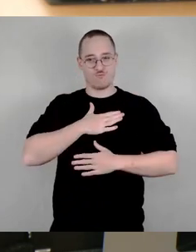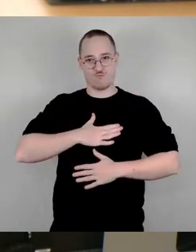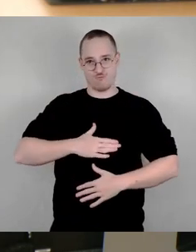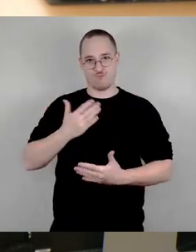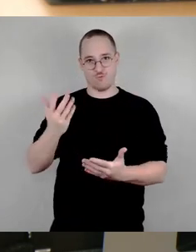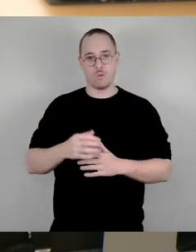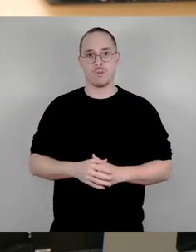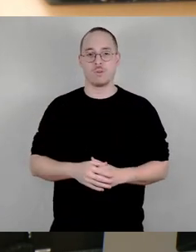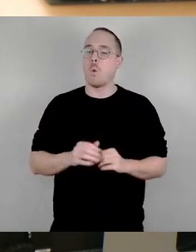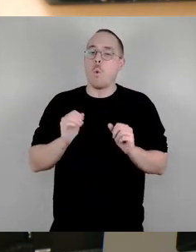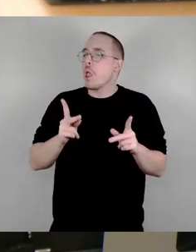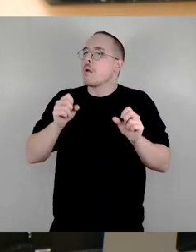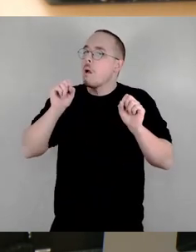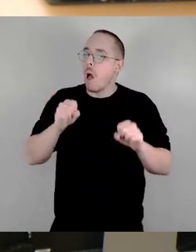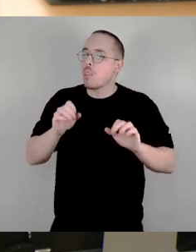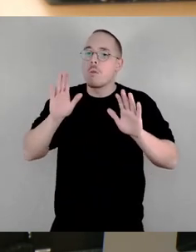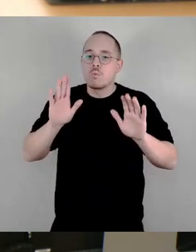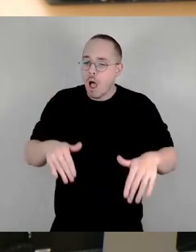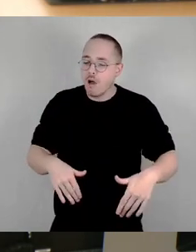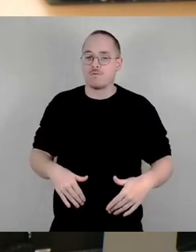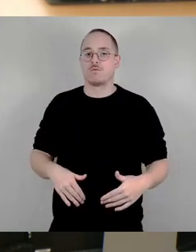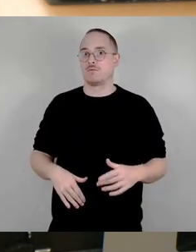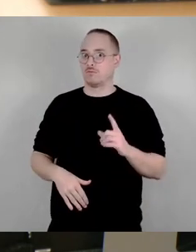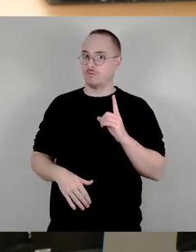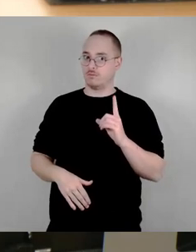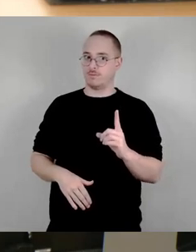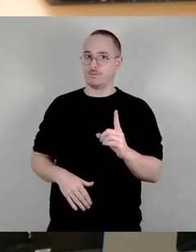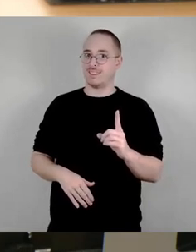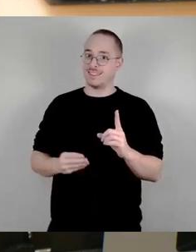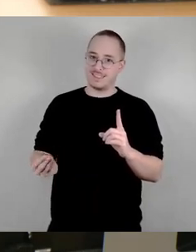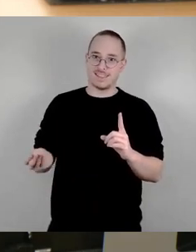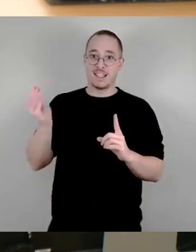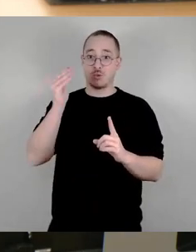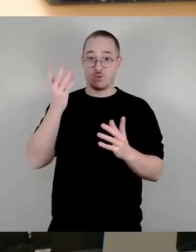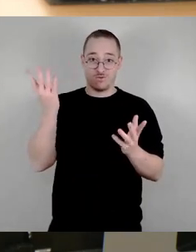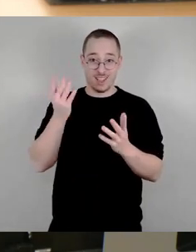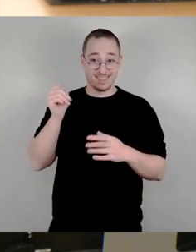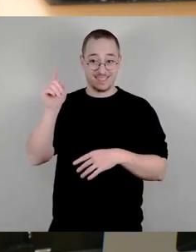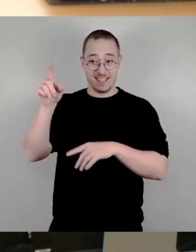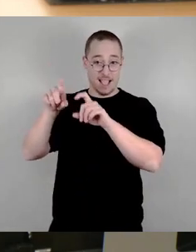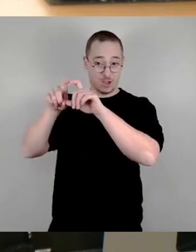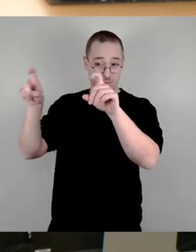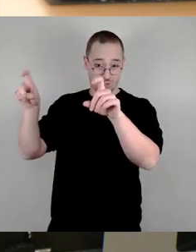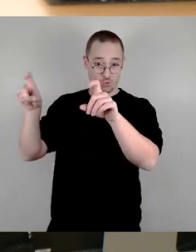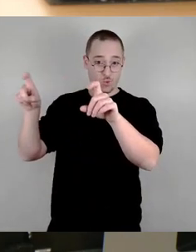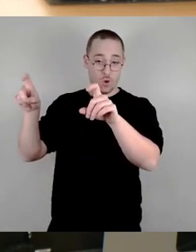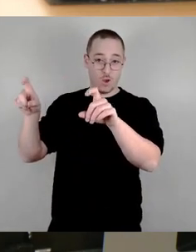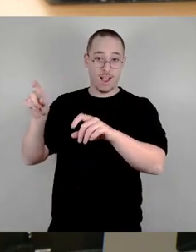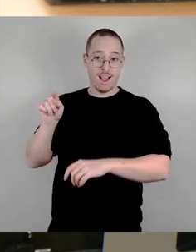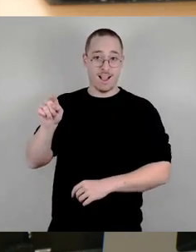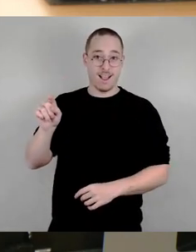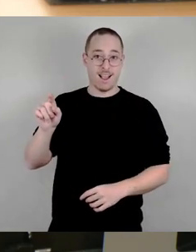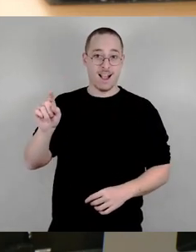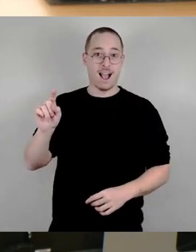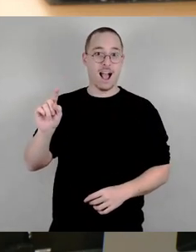Dresden befreundet sein. Das kommt vor, nein, es ist genau die Agentur, die dann auf wundersame Weise